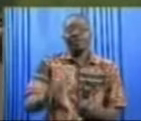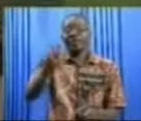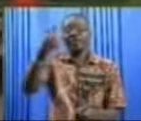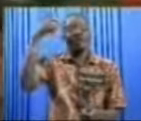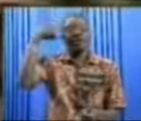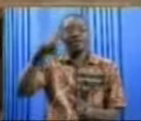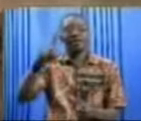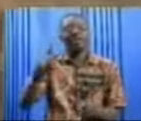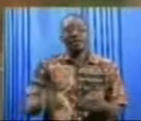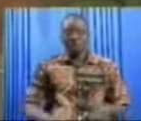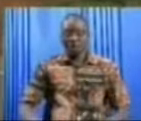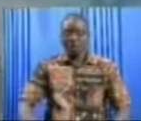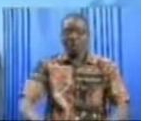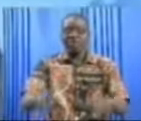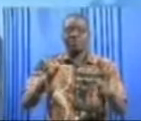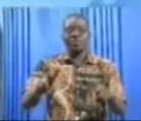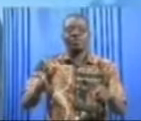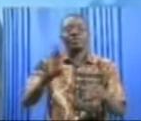désenclavement.